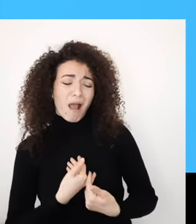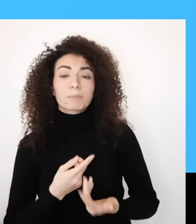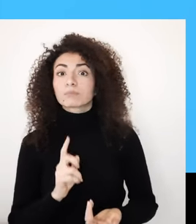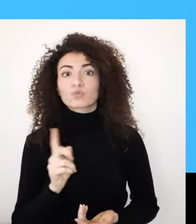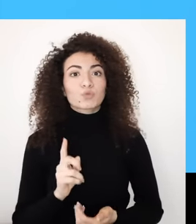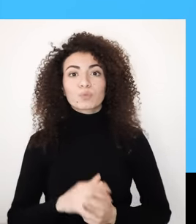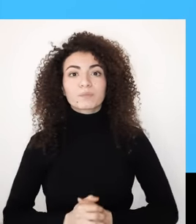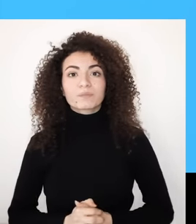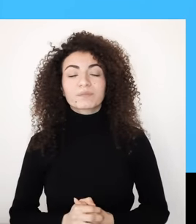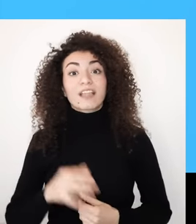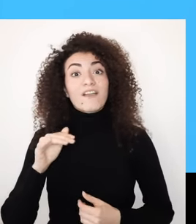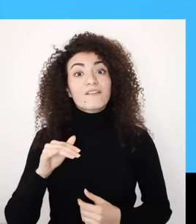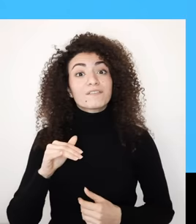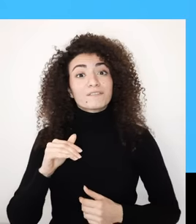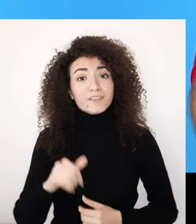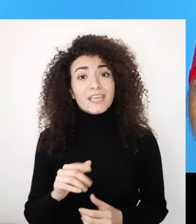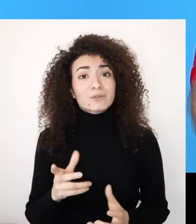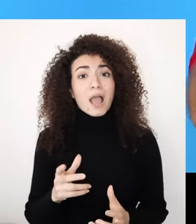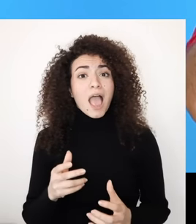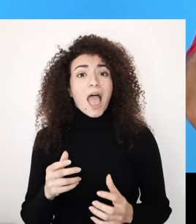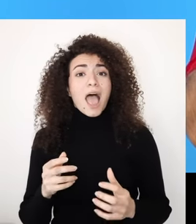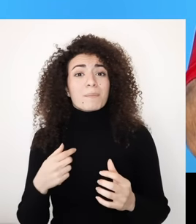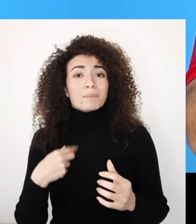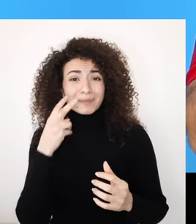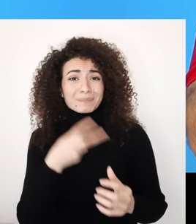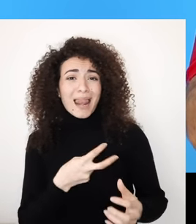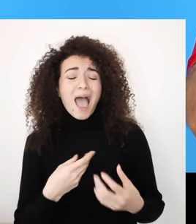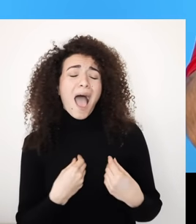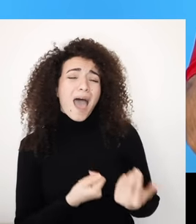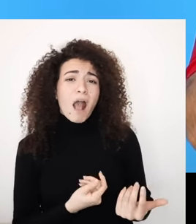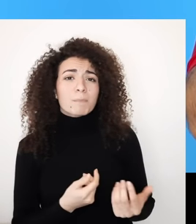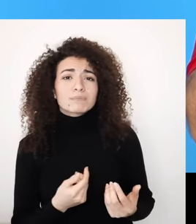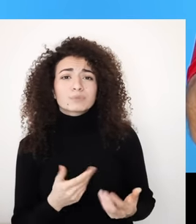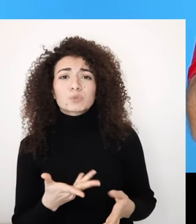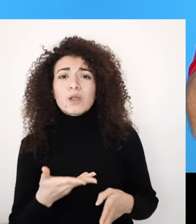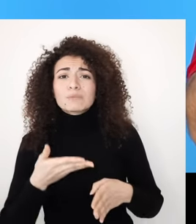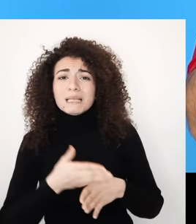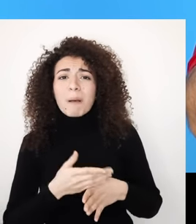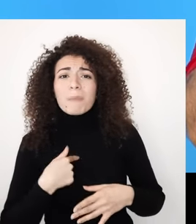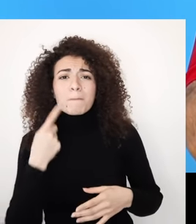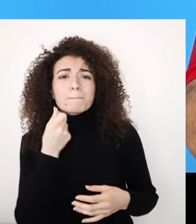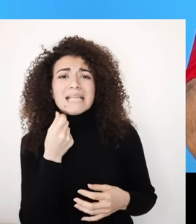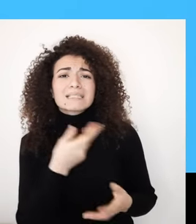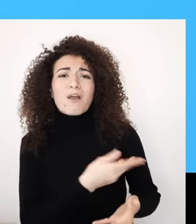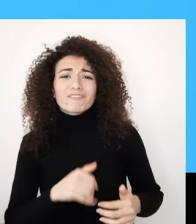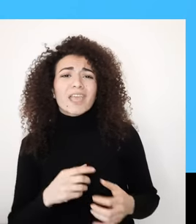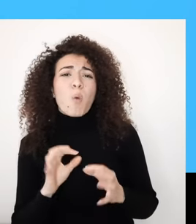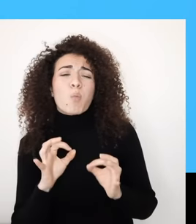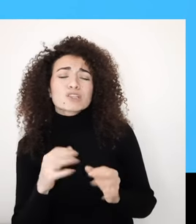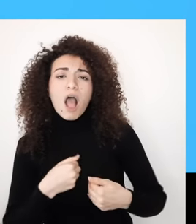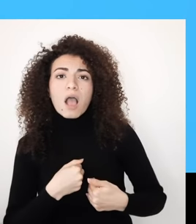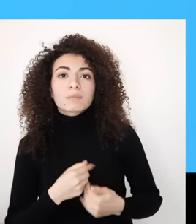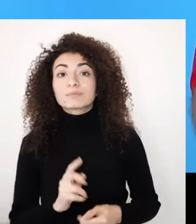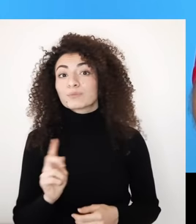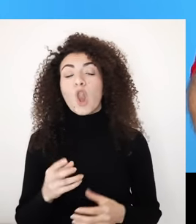التعاطف أو حتى عن التعاطف مع الذات فالتعاطف تجاه النفس أو الآخر مشترض بوجود ألم ما أما موقف